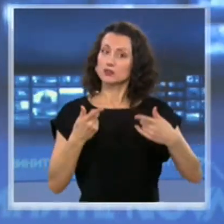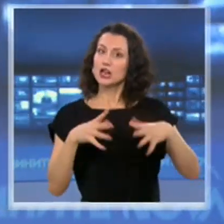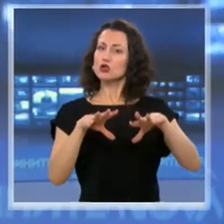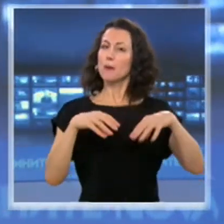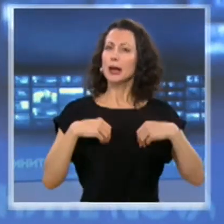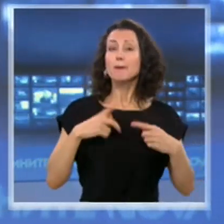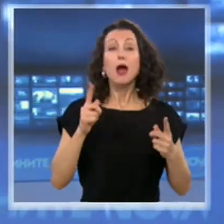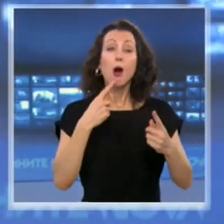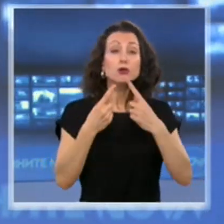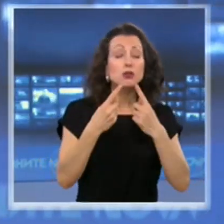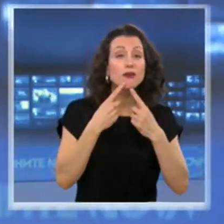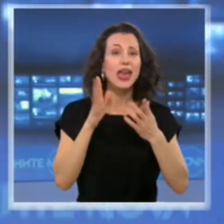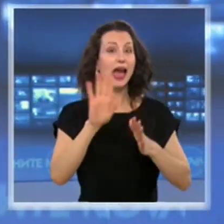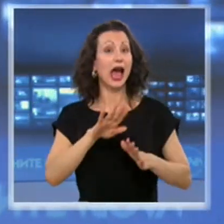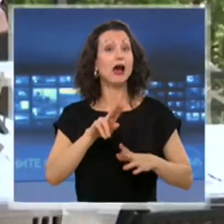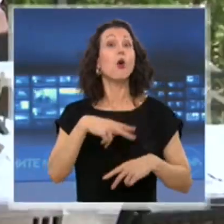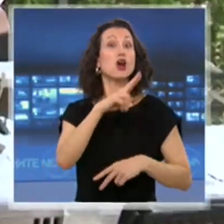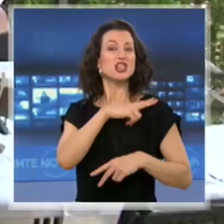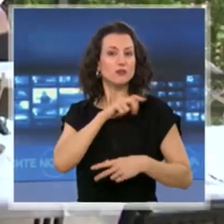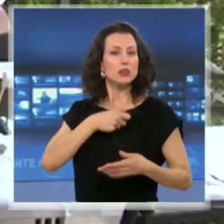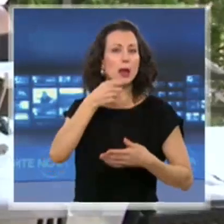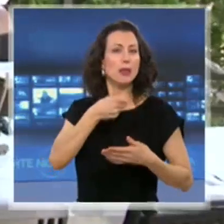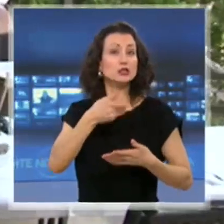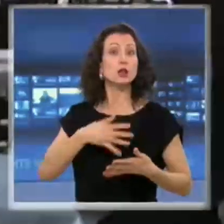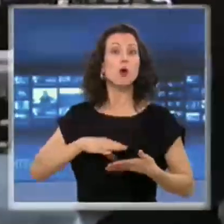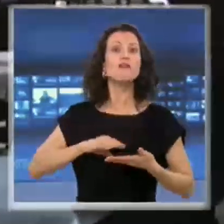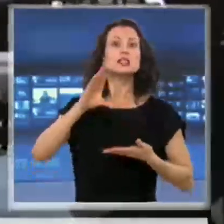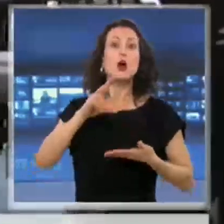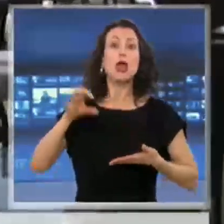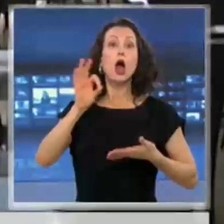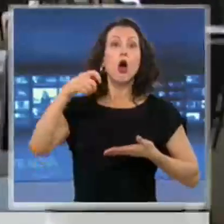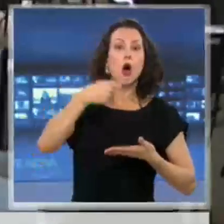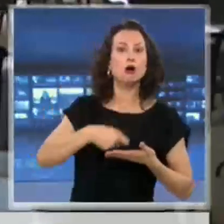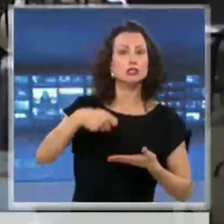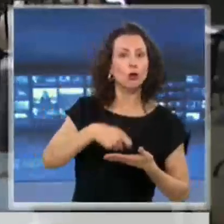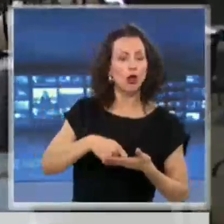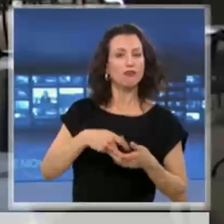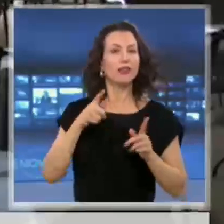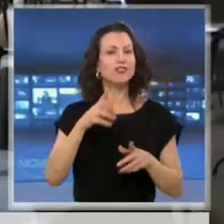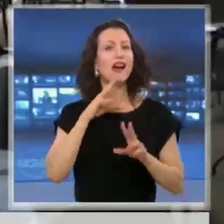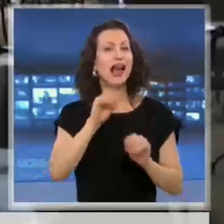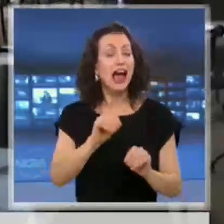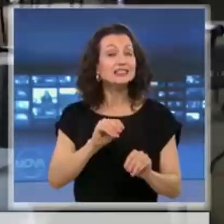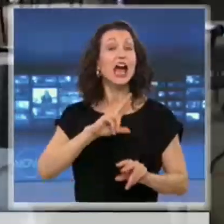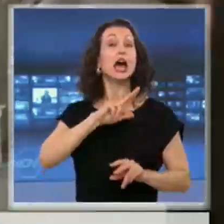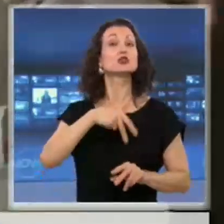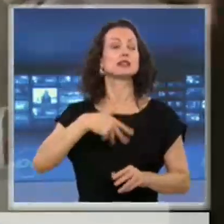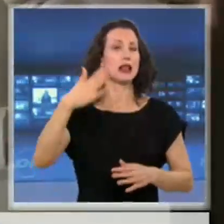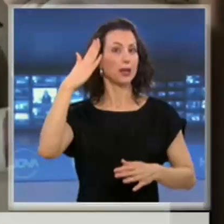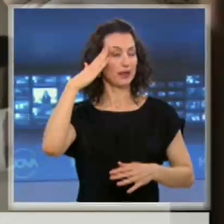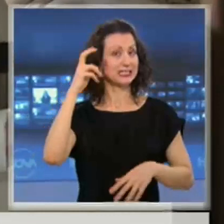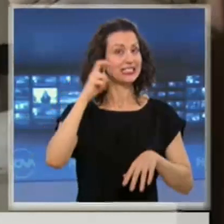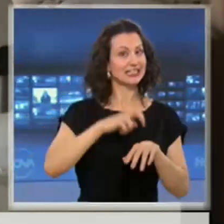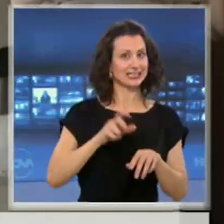за по-високи осигуровки за работещите в сектора. Това каза специално за нова, специалният социалният министр, извинайте, Деница Сачева.